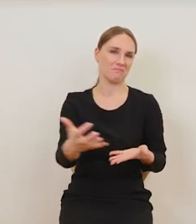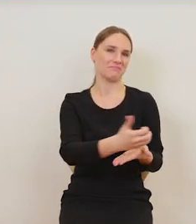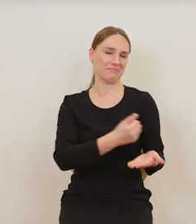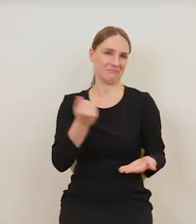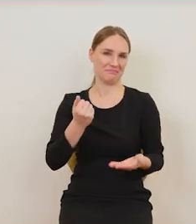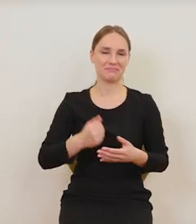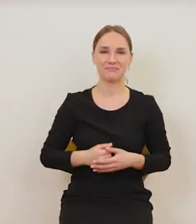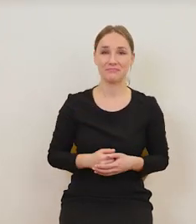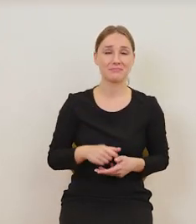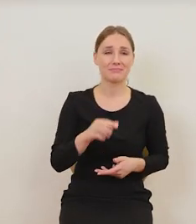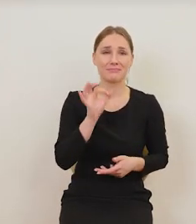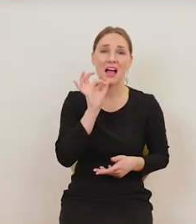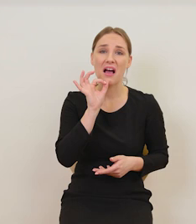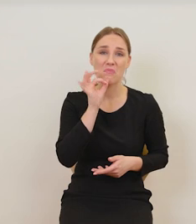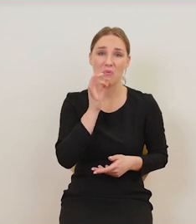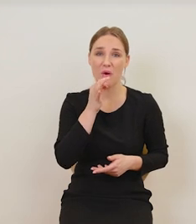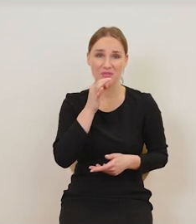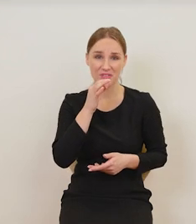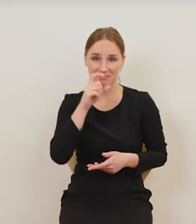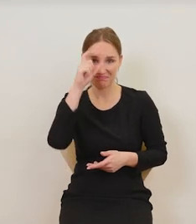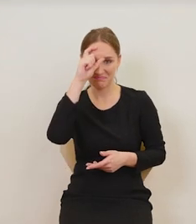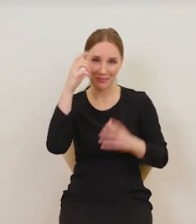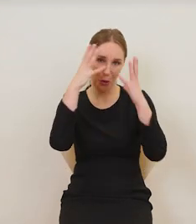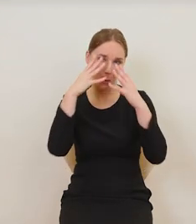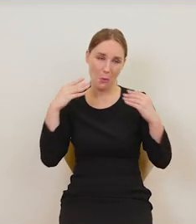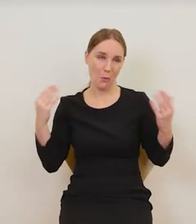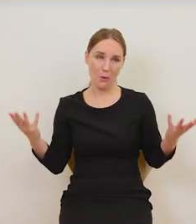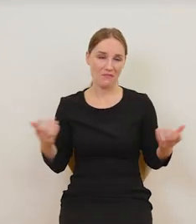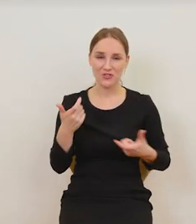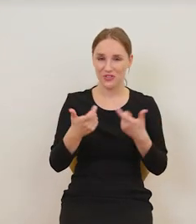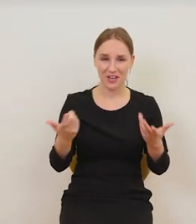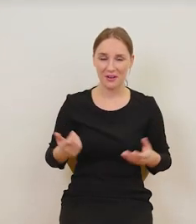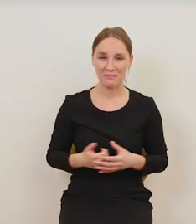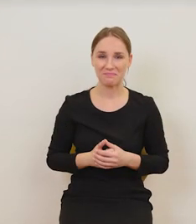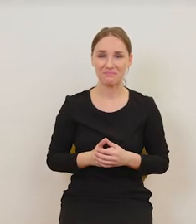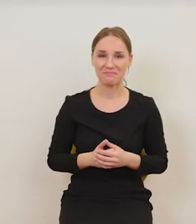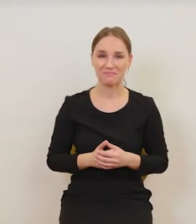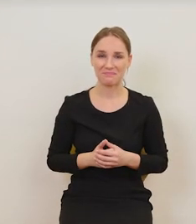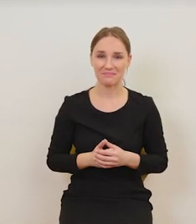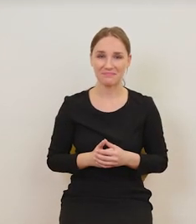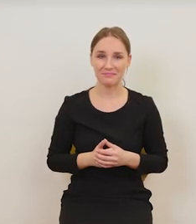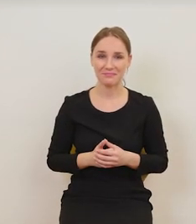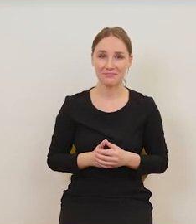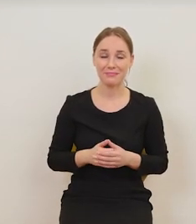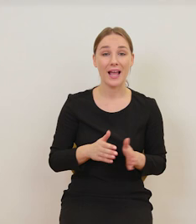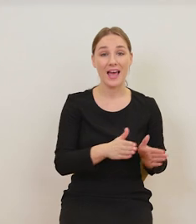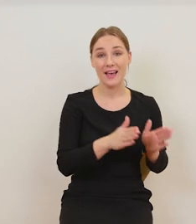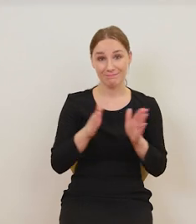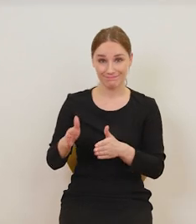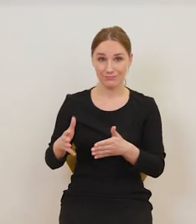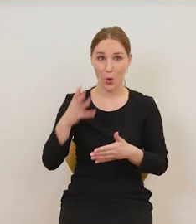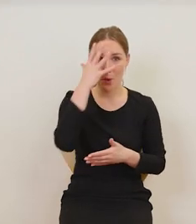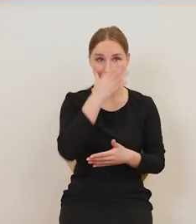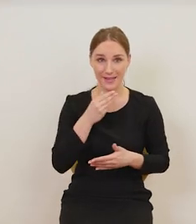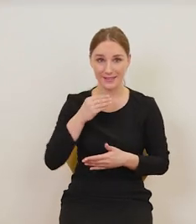tego młodego, nieświadomego człowieka. Inny obraz Simo Gomeza